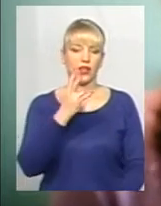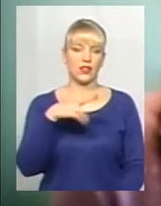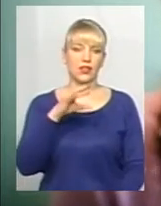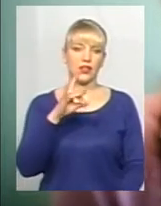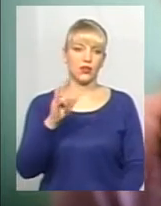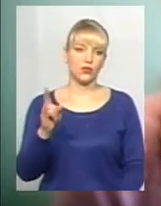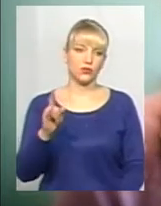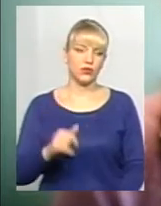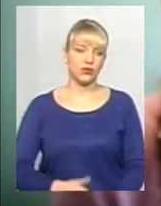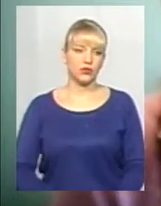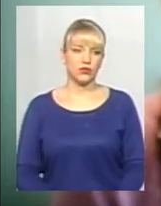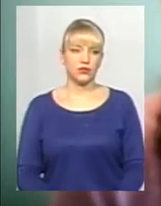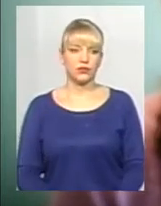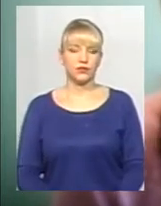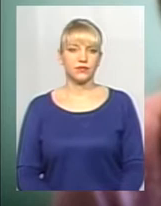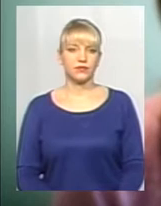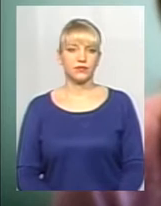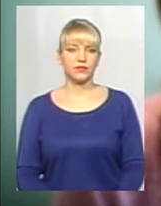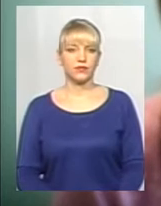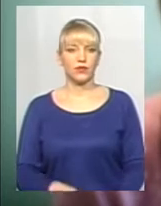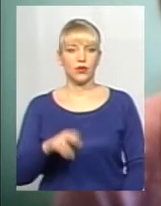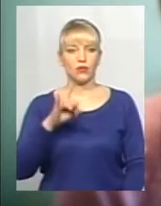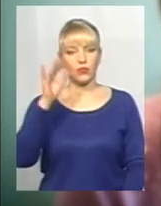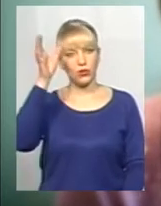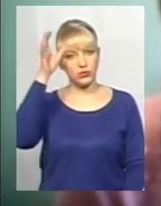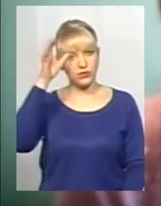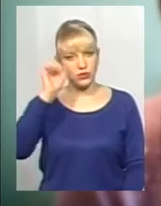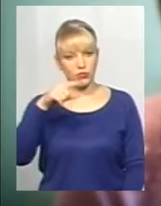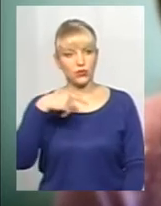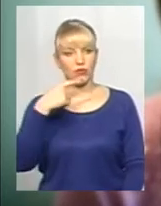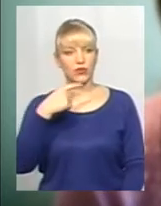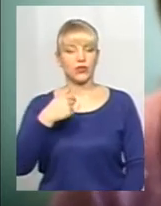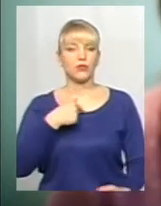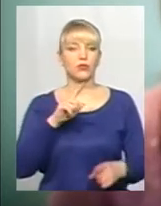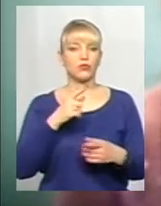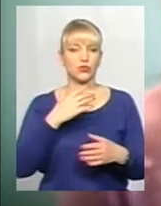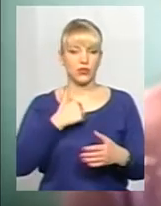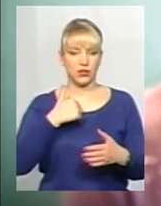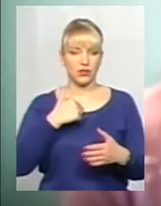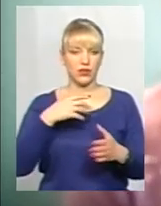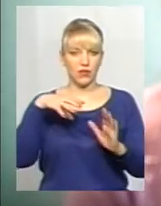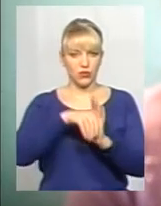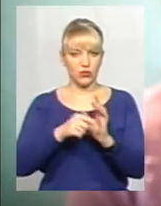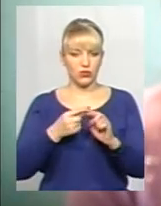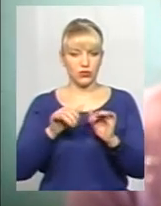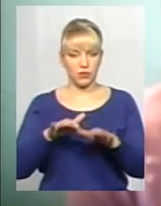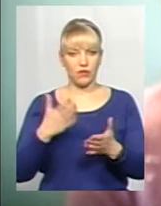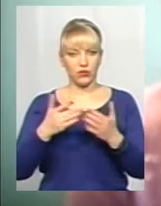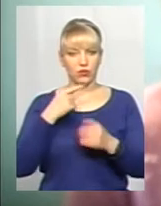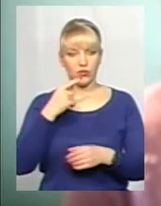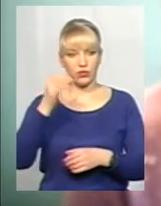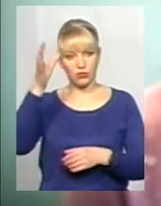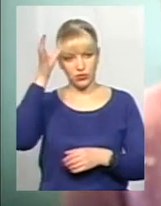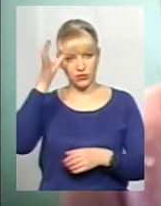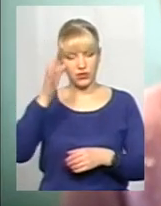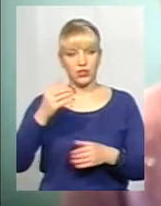рідусу в суспільстві в освіті, тому що я безпосередньо в цьому справі. Якщо говорити про освіту, то в освіті